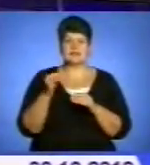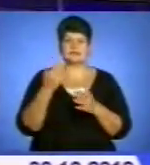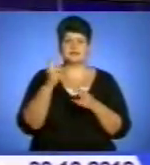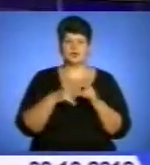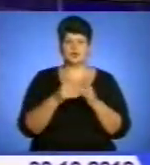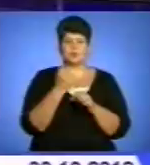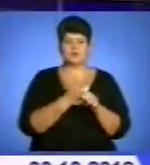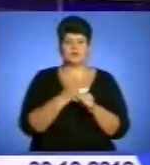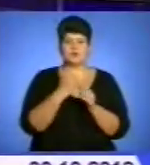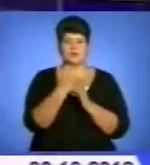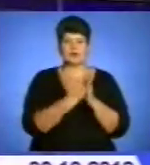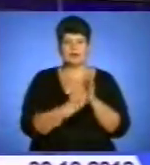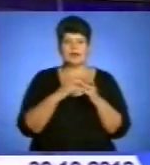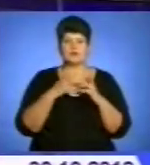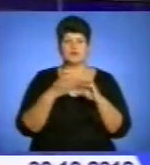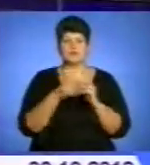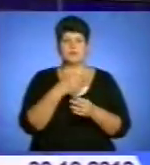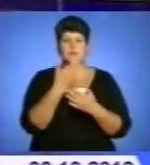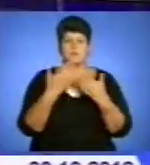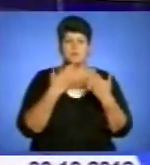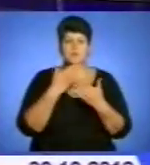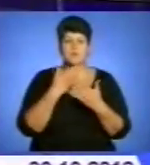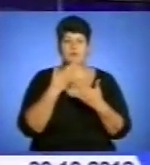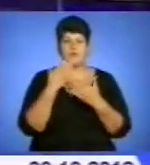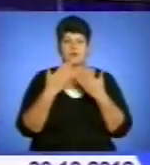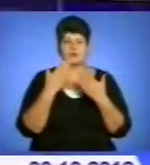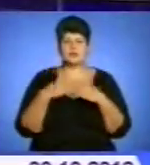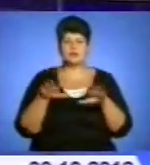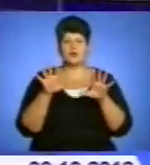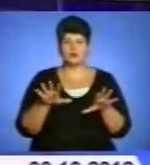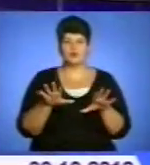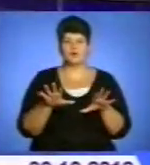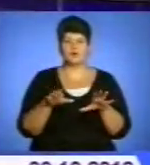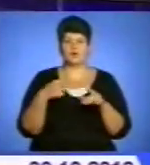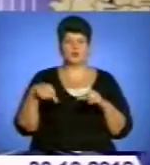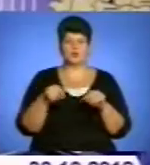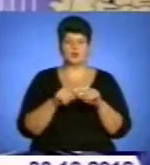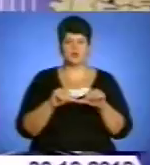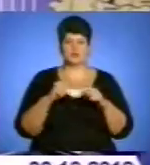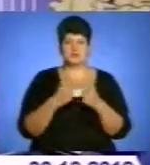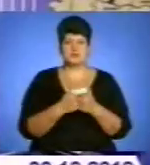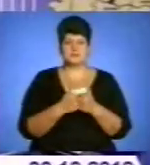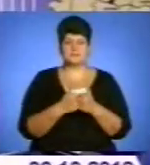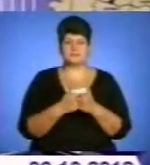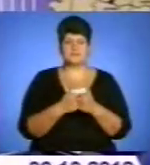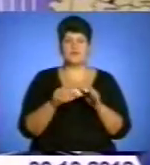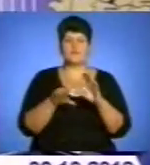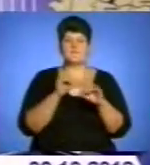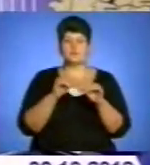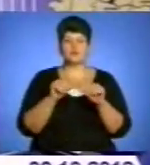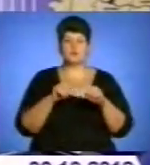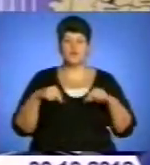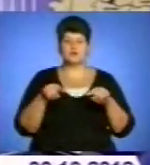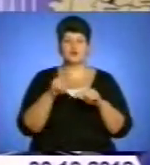протоколи. Результатами поділився голова окружної виборчої комісії Віталій Мельничук. По виборчому округу